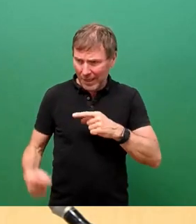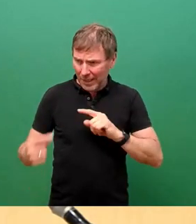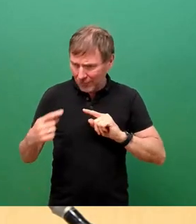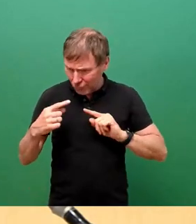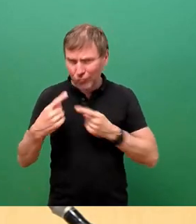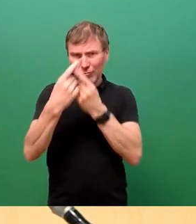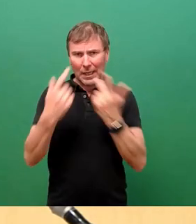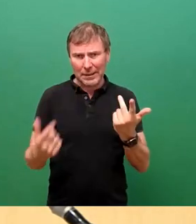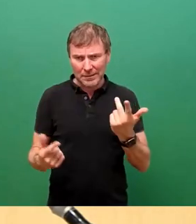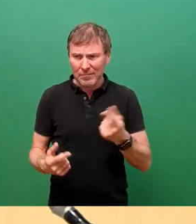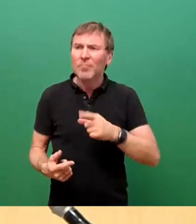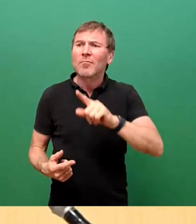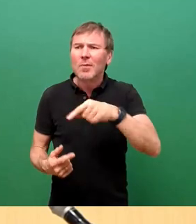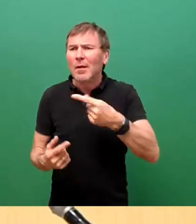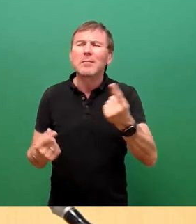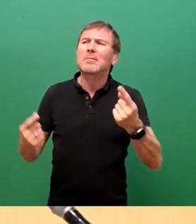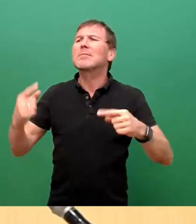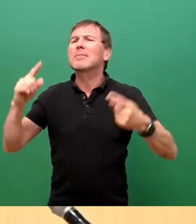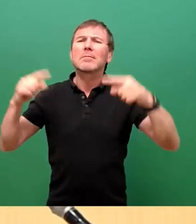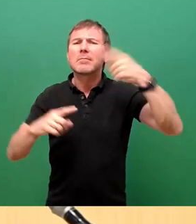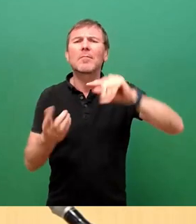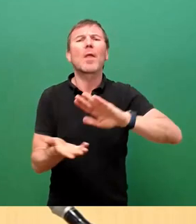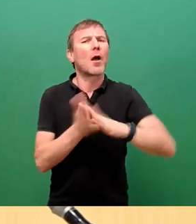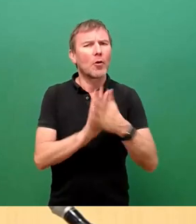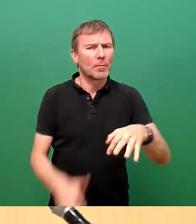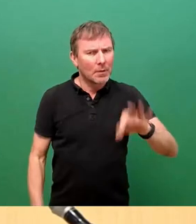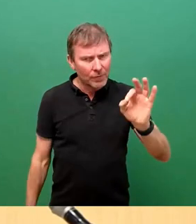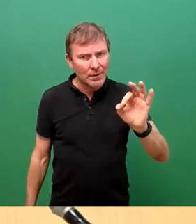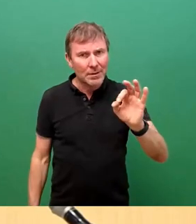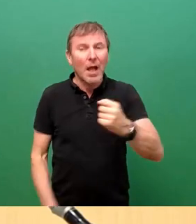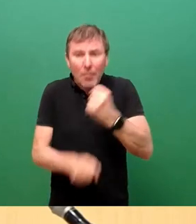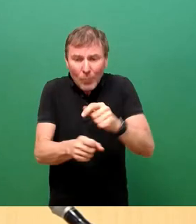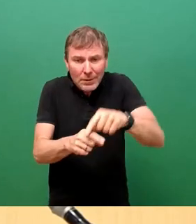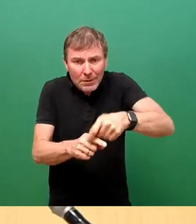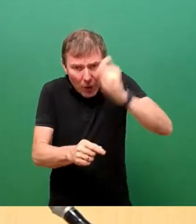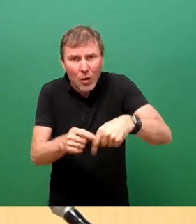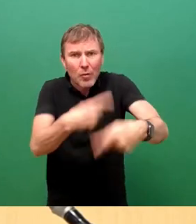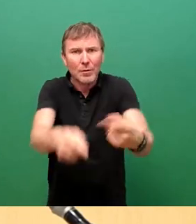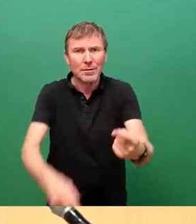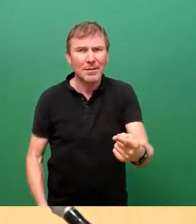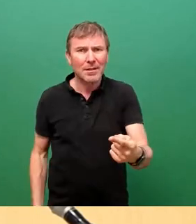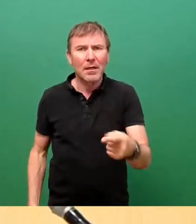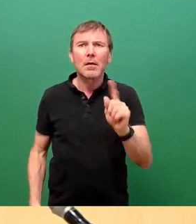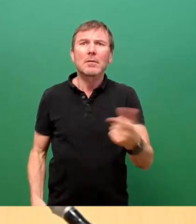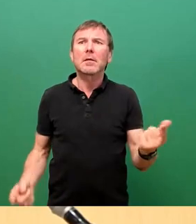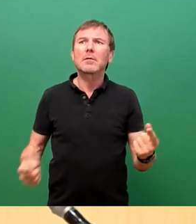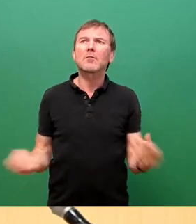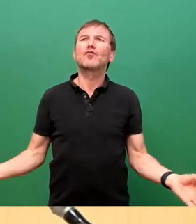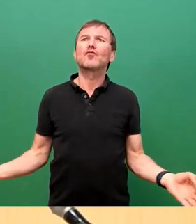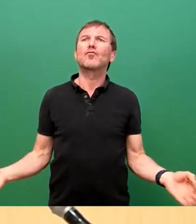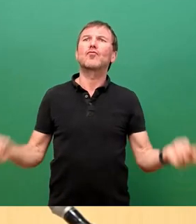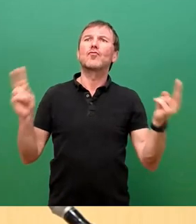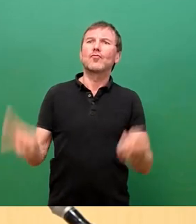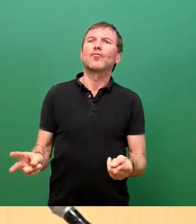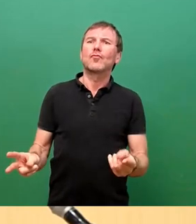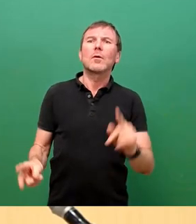Kompromiss finden, dann muss das irgendwie aber auch passieren. Wenn es nicht passiert, dann passiert das, was jetzt passiert und